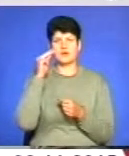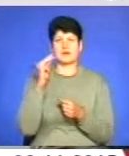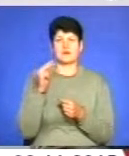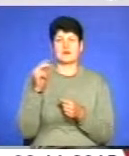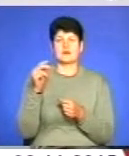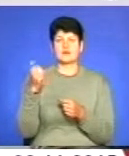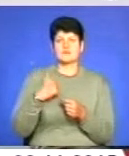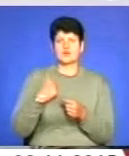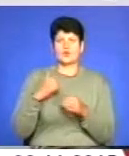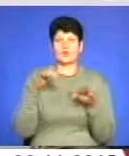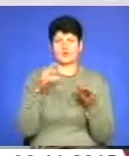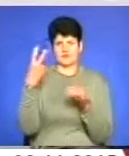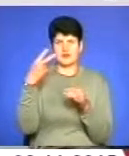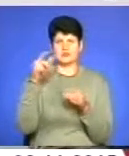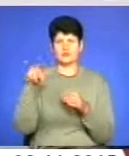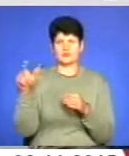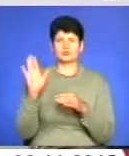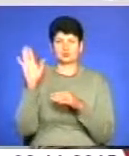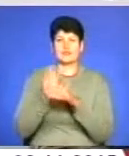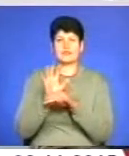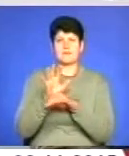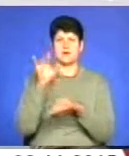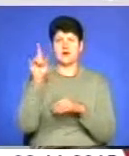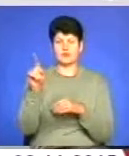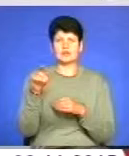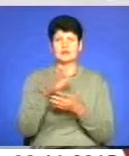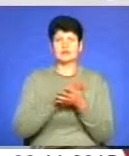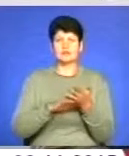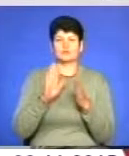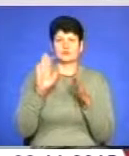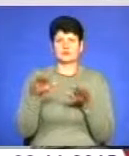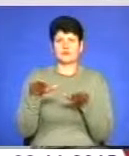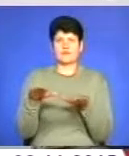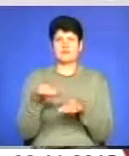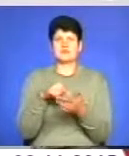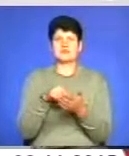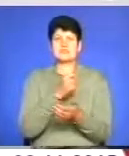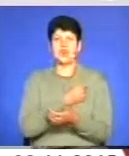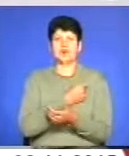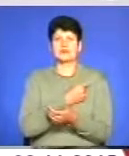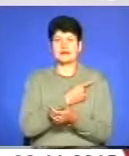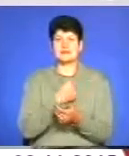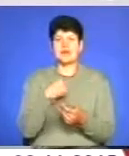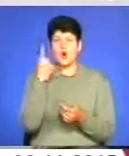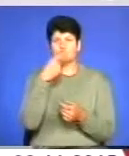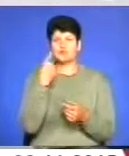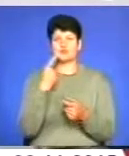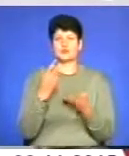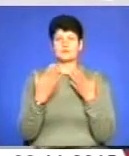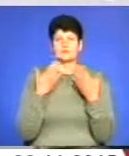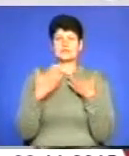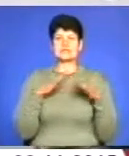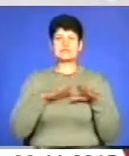сил, порядка 20 чоловік туди буде направлена. Далі вони будуть дислокуватись в місті Одеси. Я особисто спілкувався з заступником